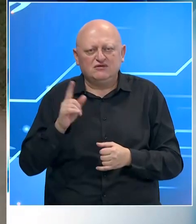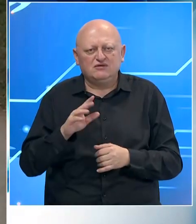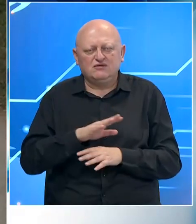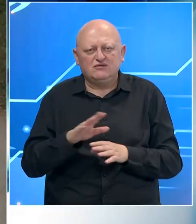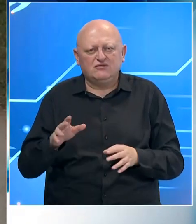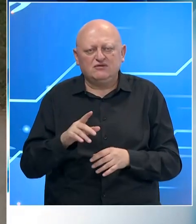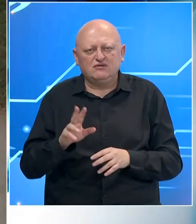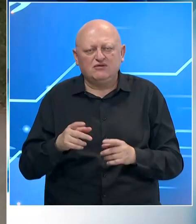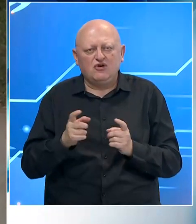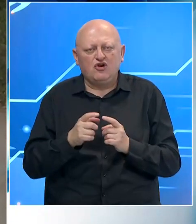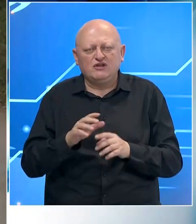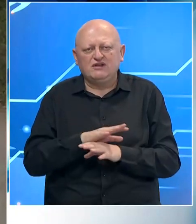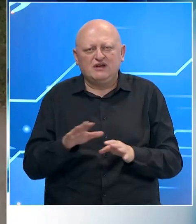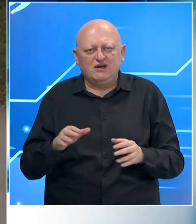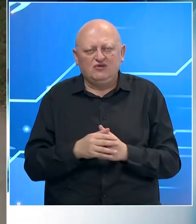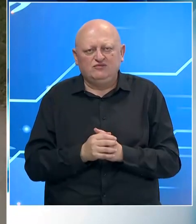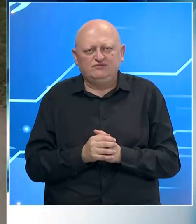stupili sa njom u kontakt nikak.